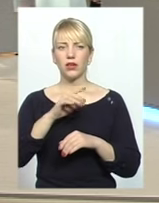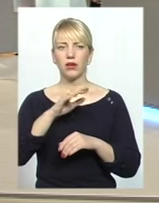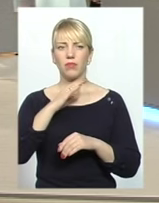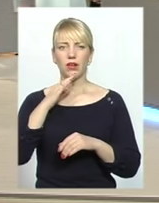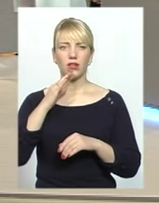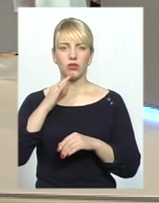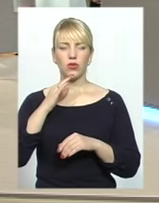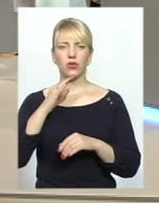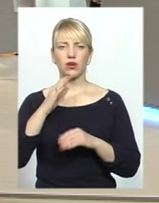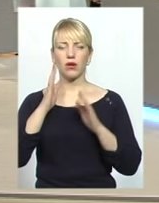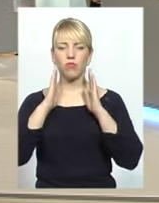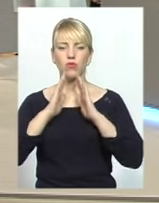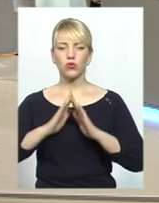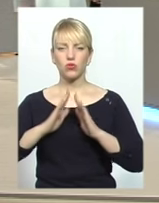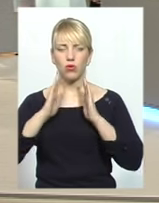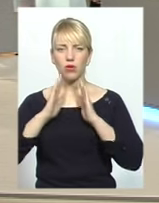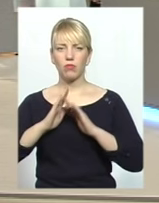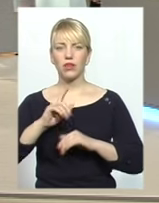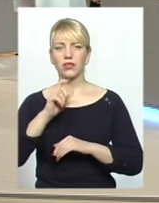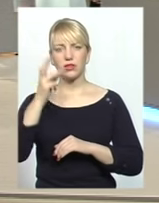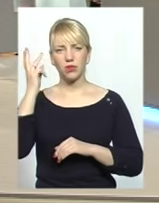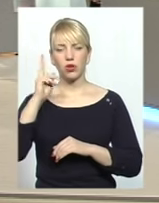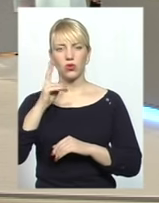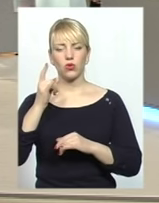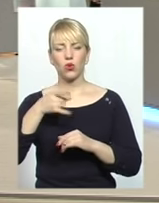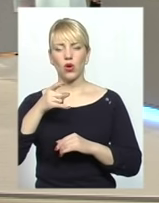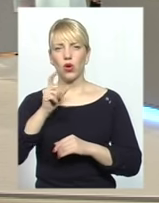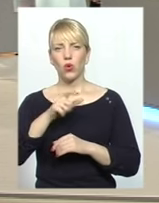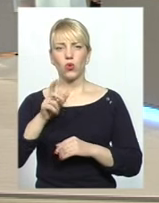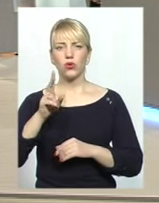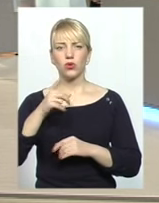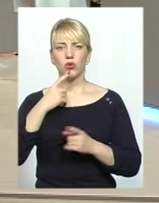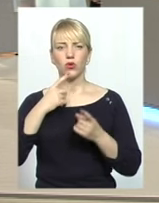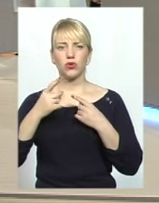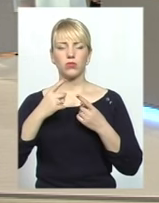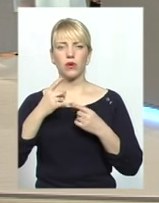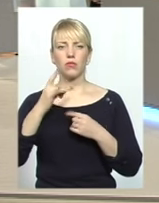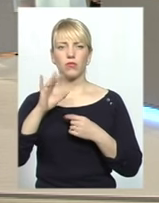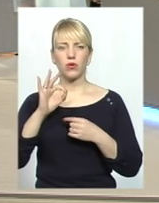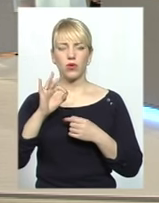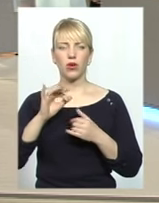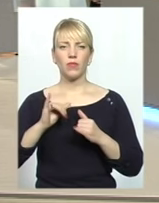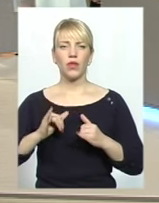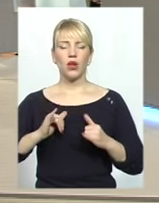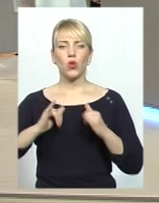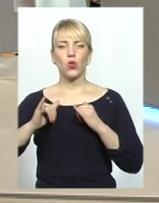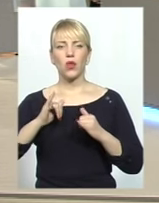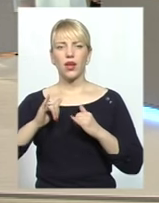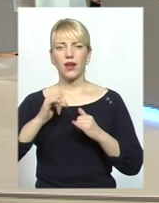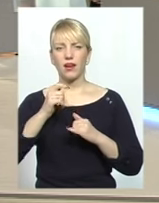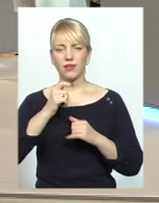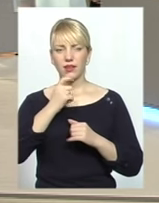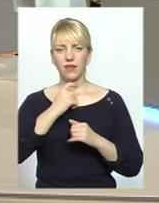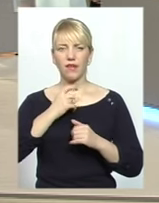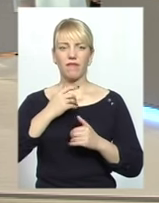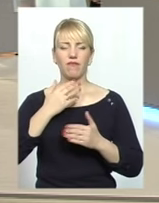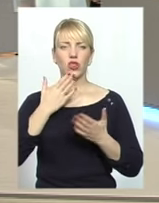Чому люди, які в ефірі, на камеру розмовляють про толерантне відношення вибачать,